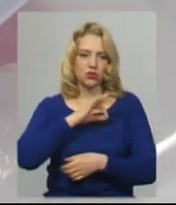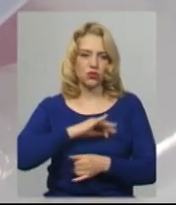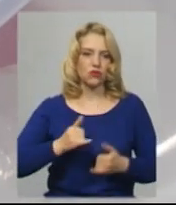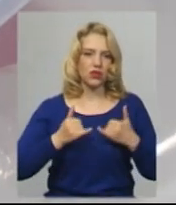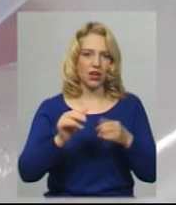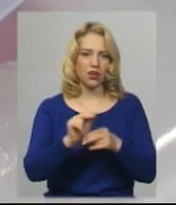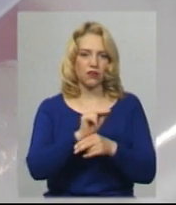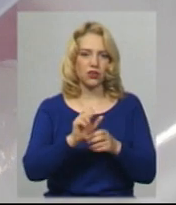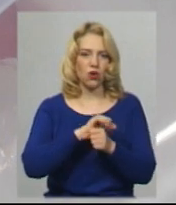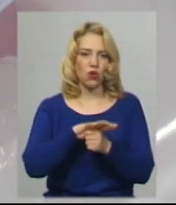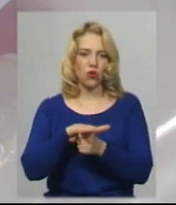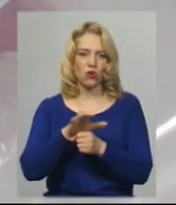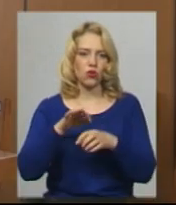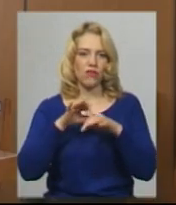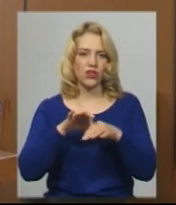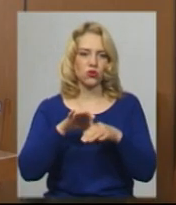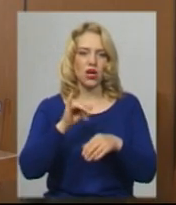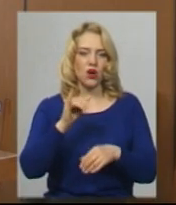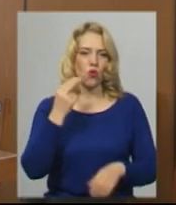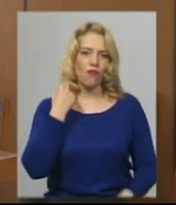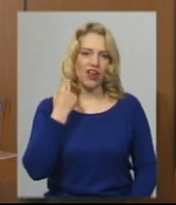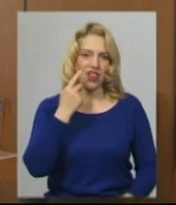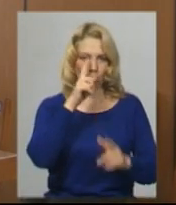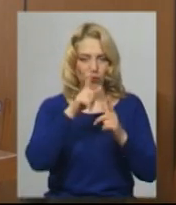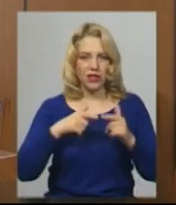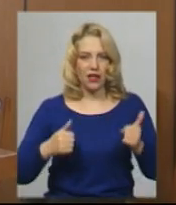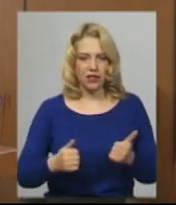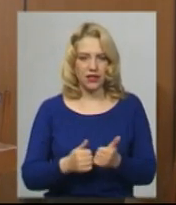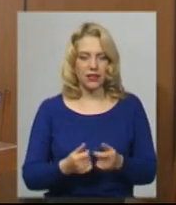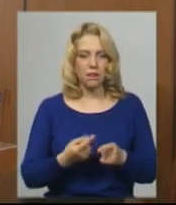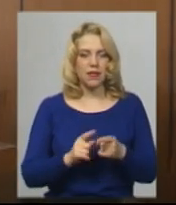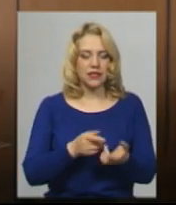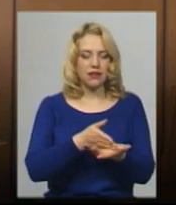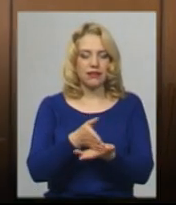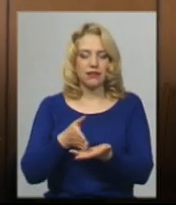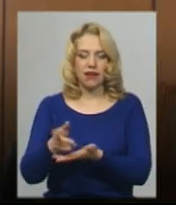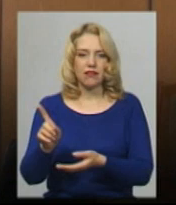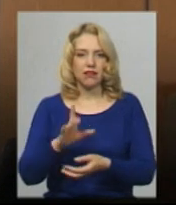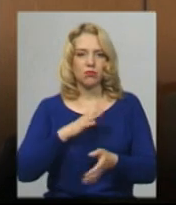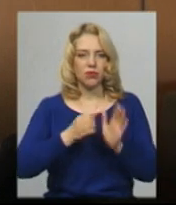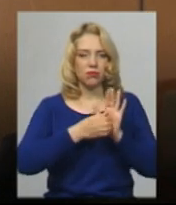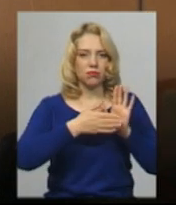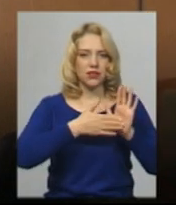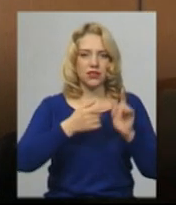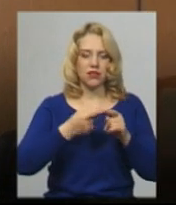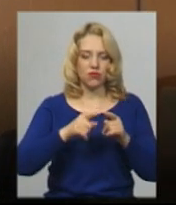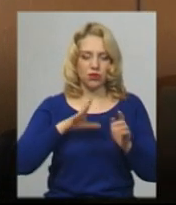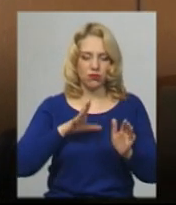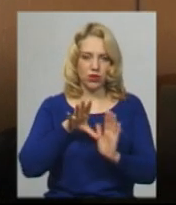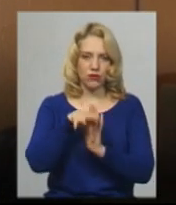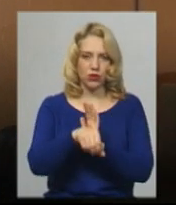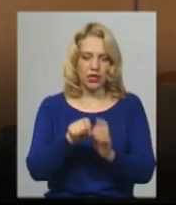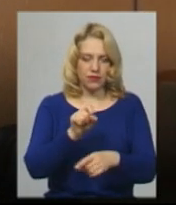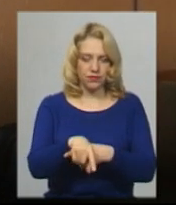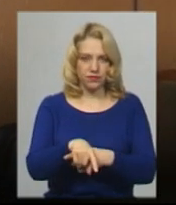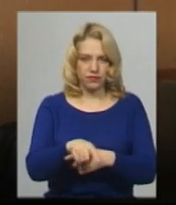коронавірусної хвороби у Великобританії. Якраз ті критерії, які були прописані, вони були закладені в виконанні